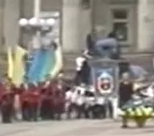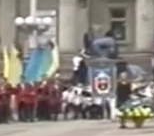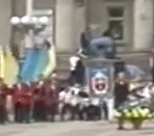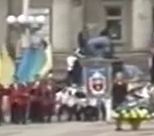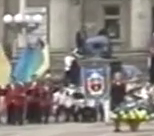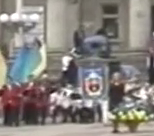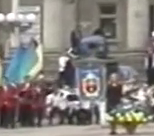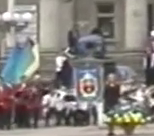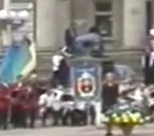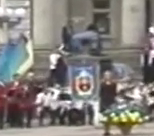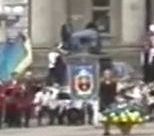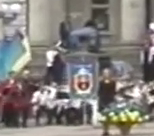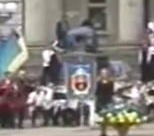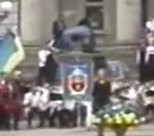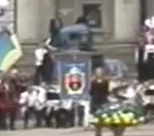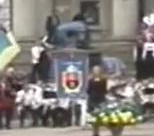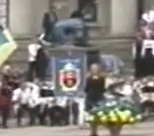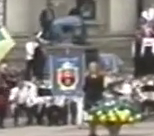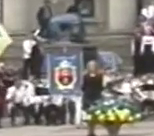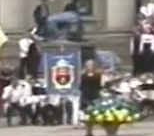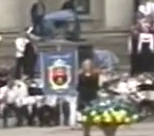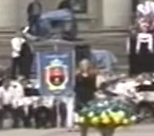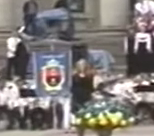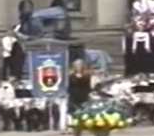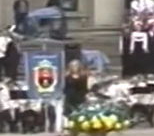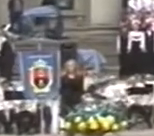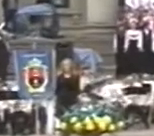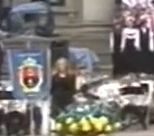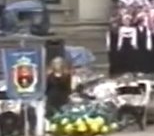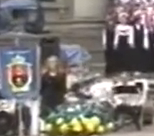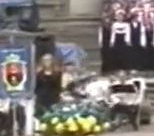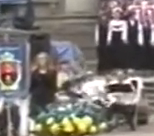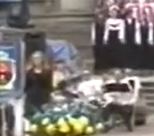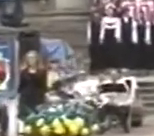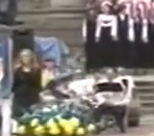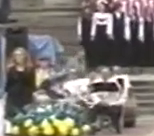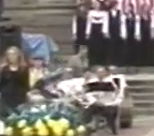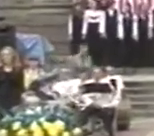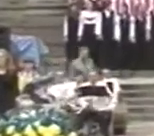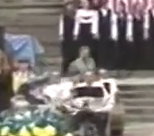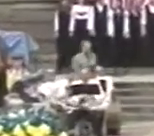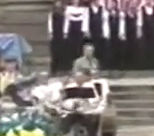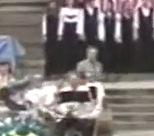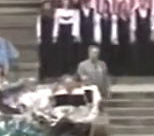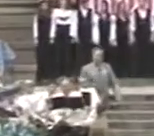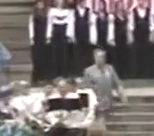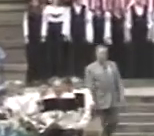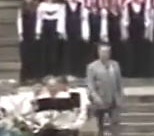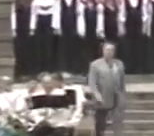народжені із правди і любові. Нехай святиться праведний твій крок,